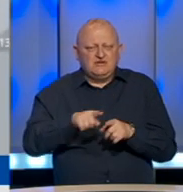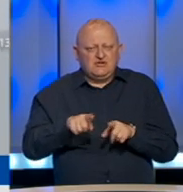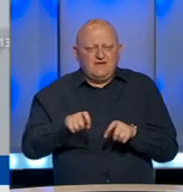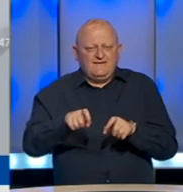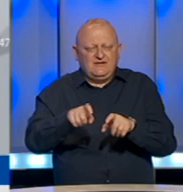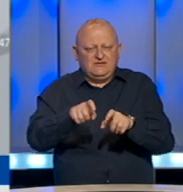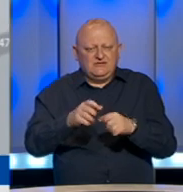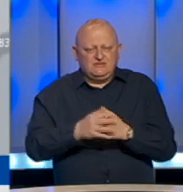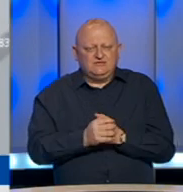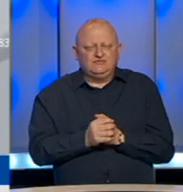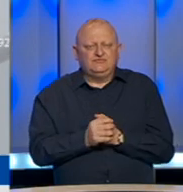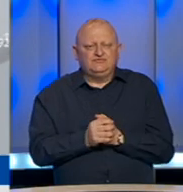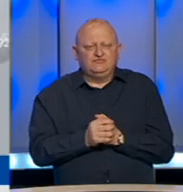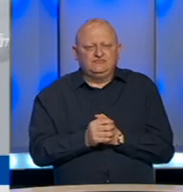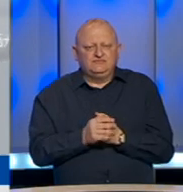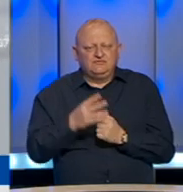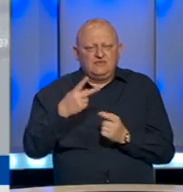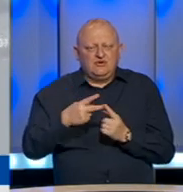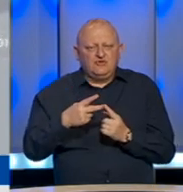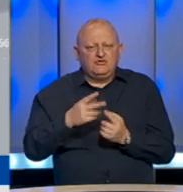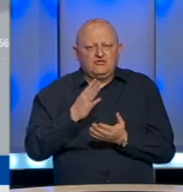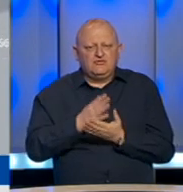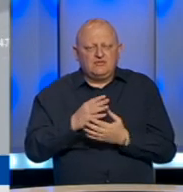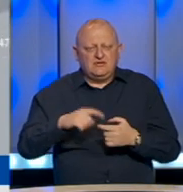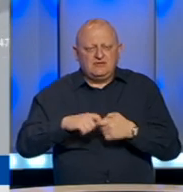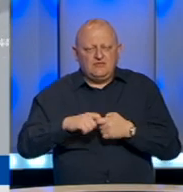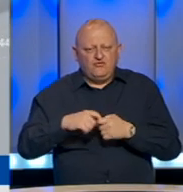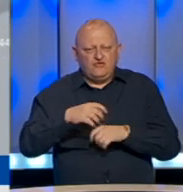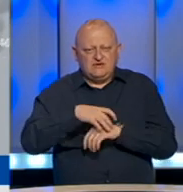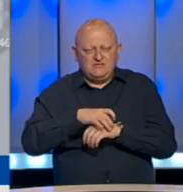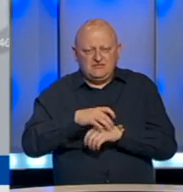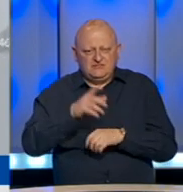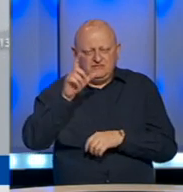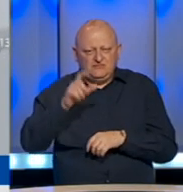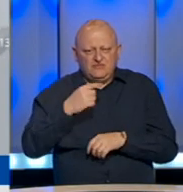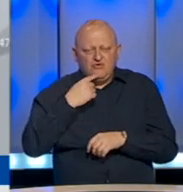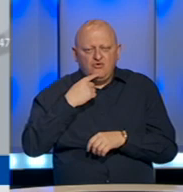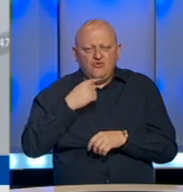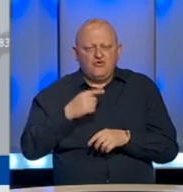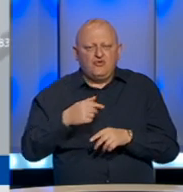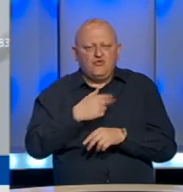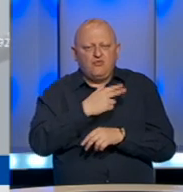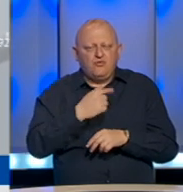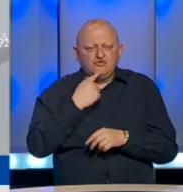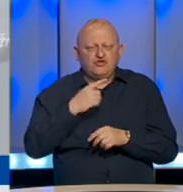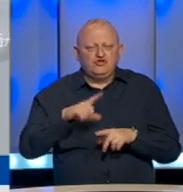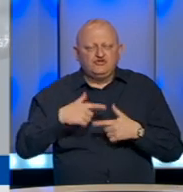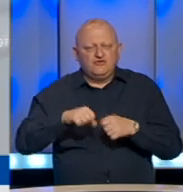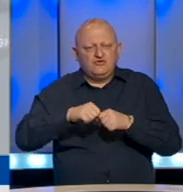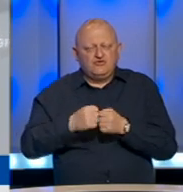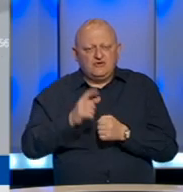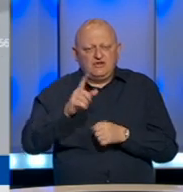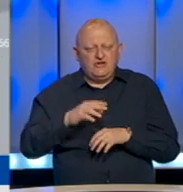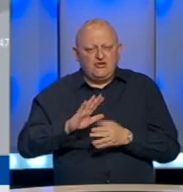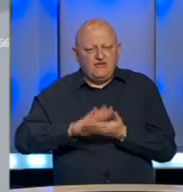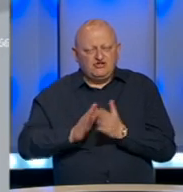počinjen koronates. A drugi slučaj je vezan uz pacijenta koji je već u kantonalno bolnci, koji je životno ugrožen, to je njegova